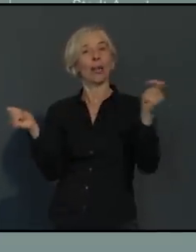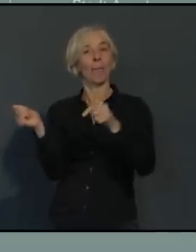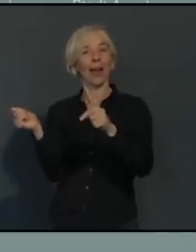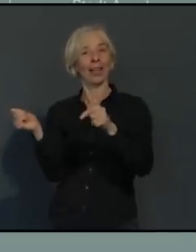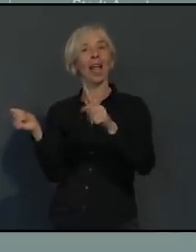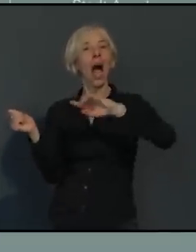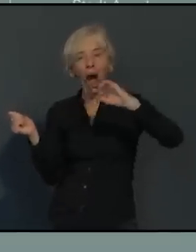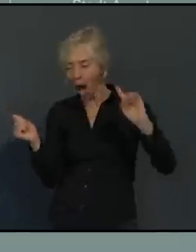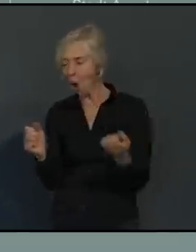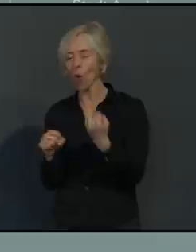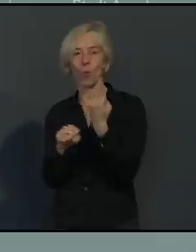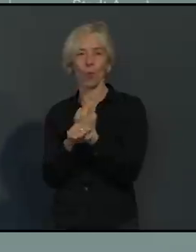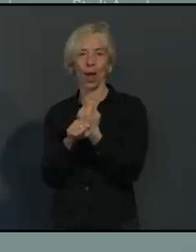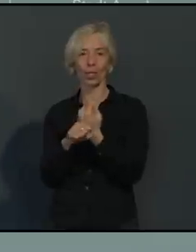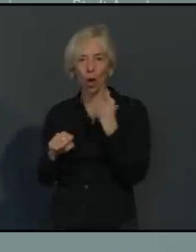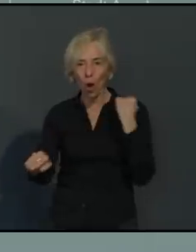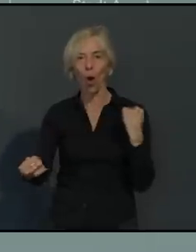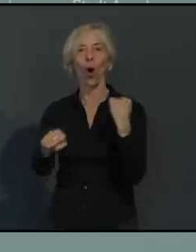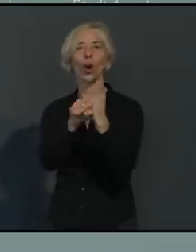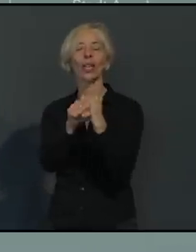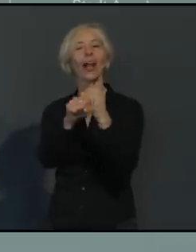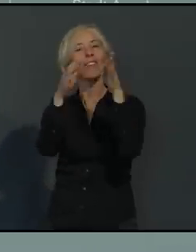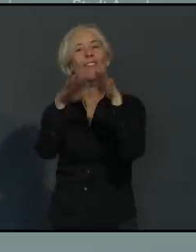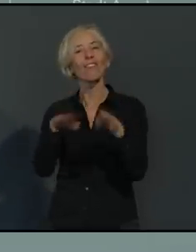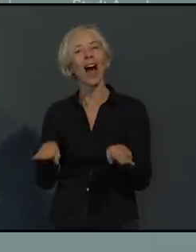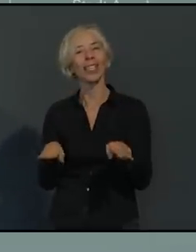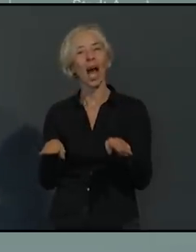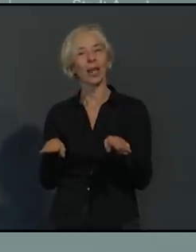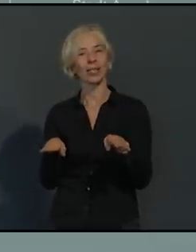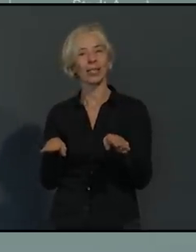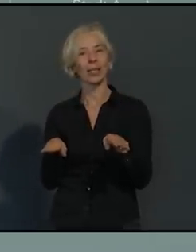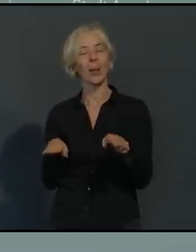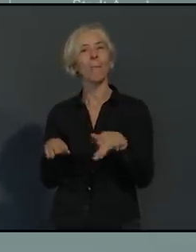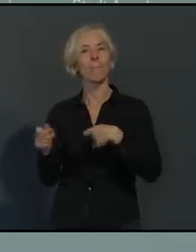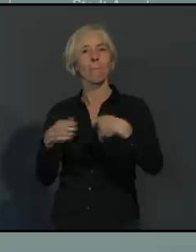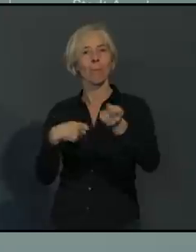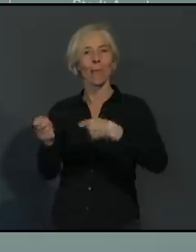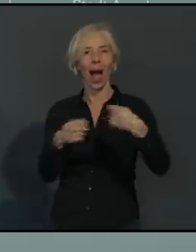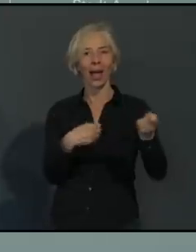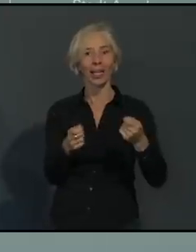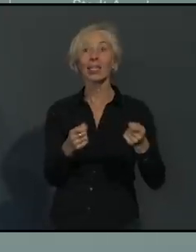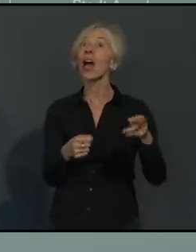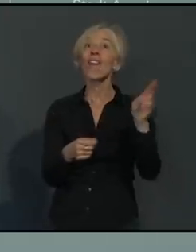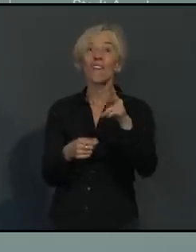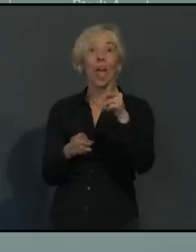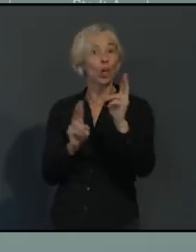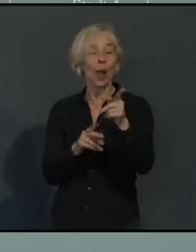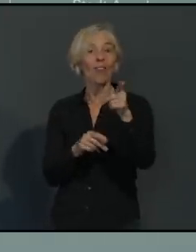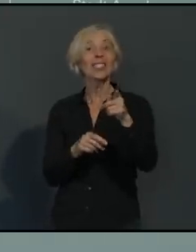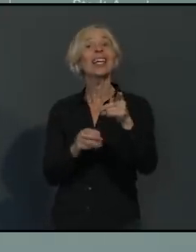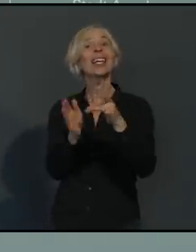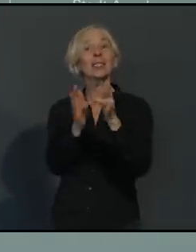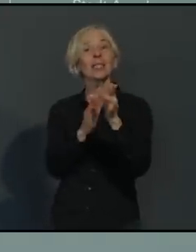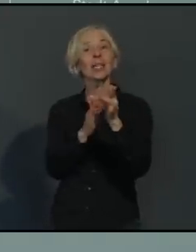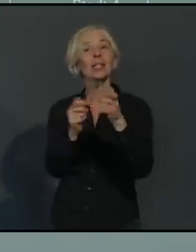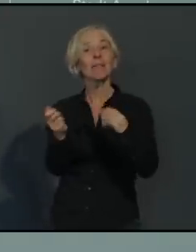Auch eine Online-Plattform, wo sich alle Christkindles Markt, Marktbeschicker, aber auch andere Händler kostenlos präsentieren können.